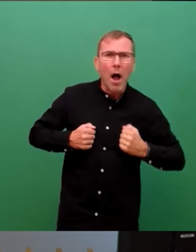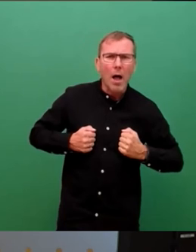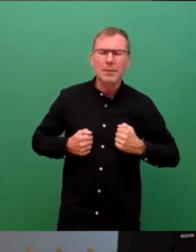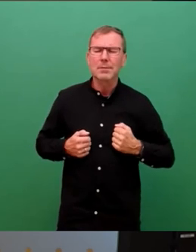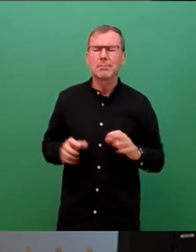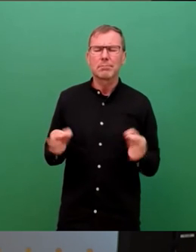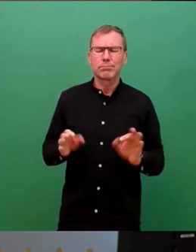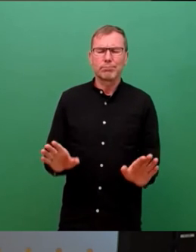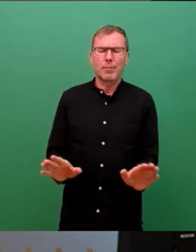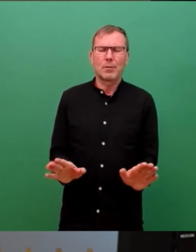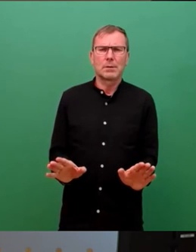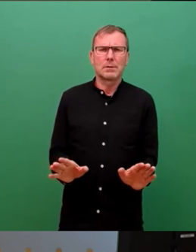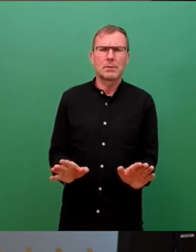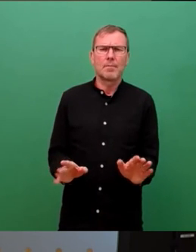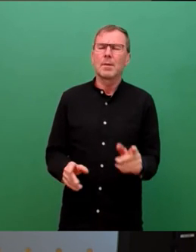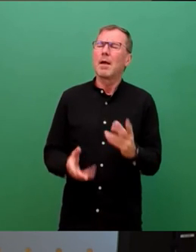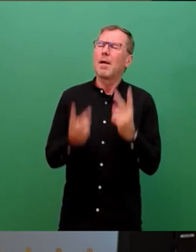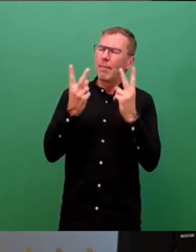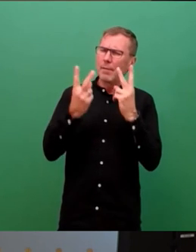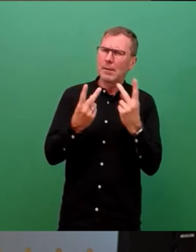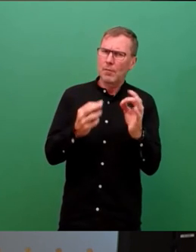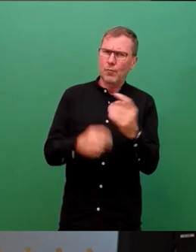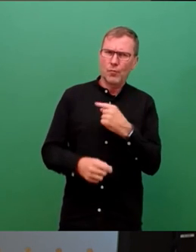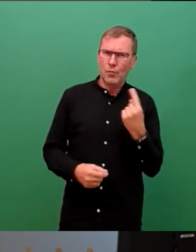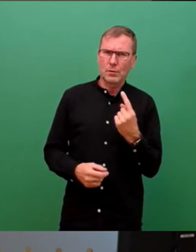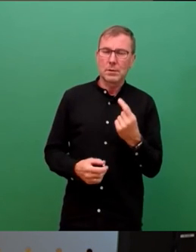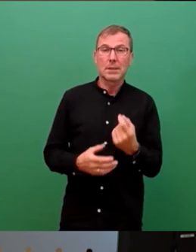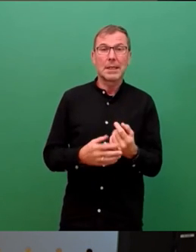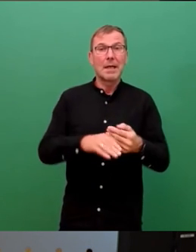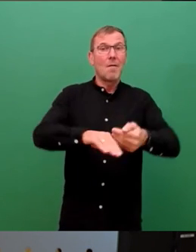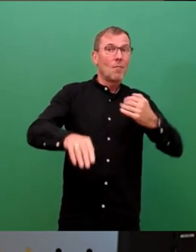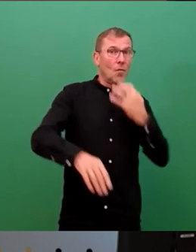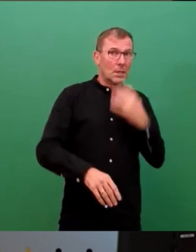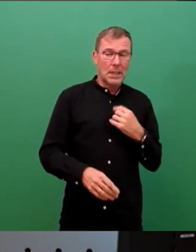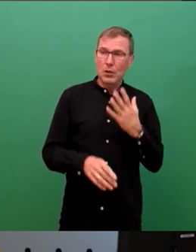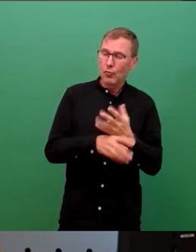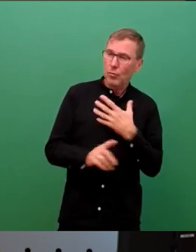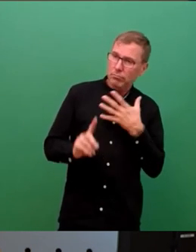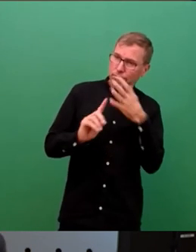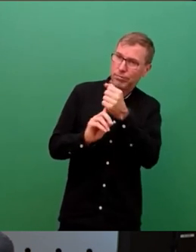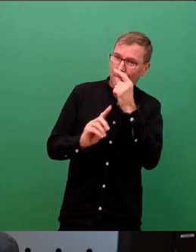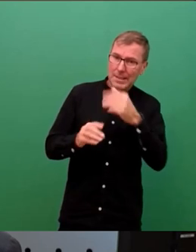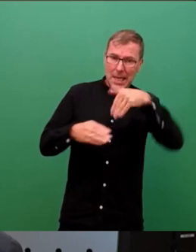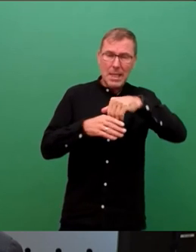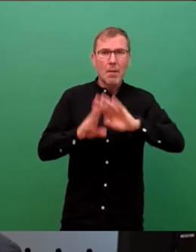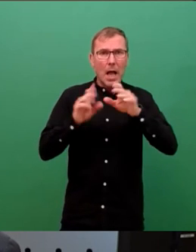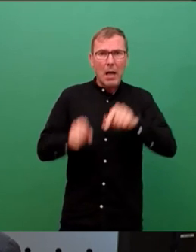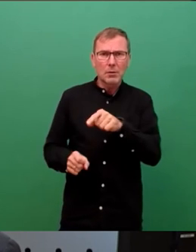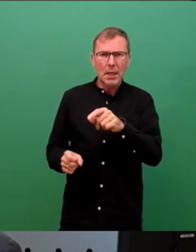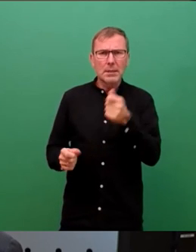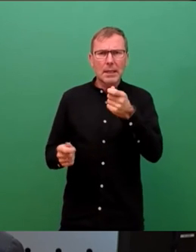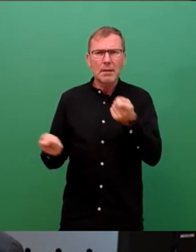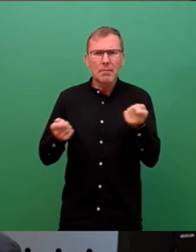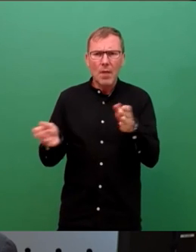Entscheidend ist, wie ich bereits gesagt habe, dass wir frühzeitig erkennen, wenn wir innerhalb des Haushaltes Verschiebungen vornehmen